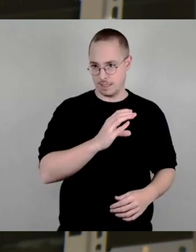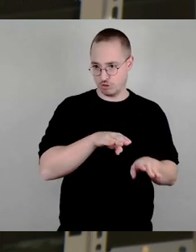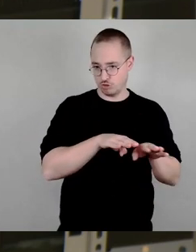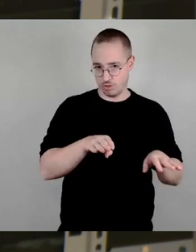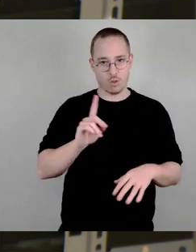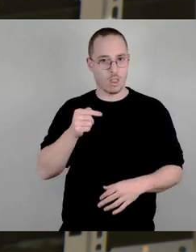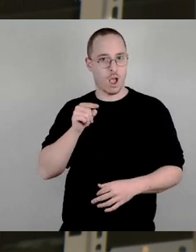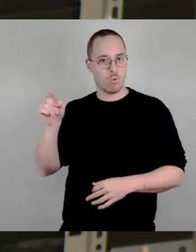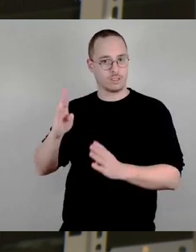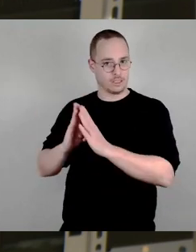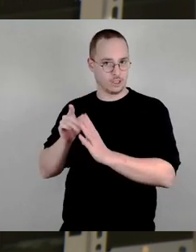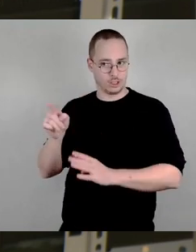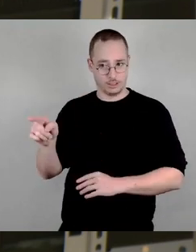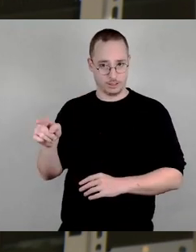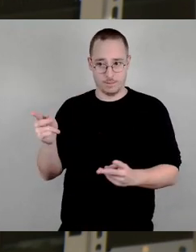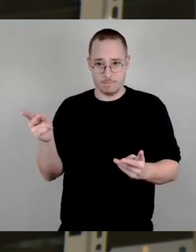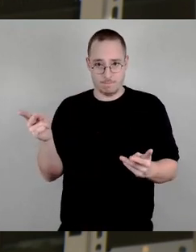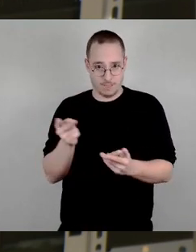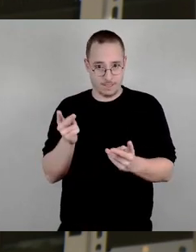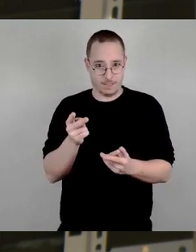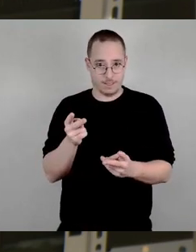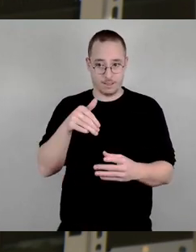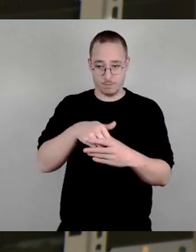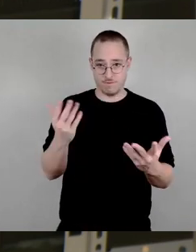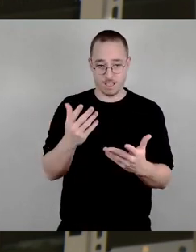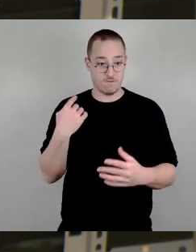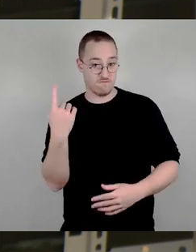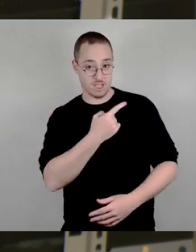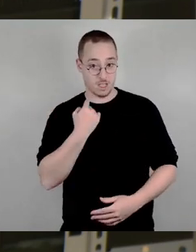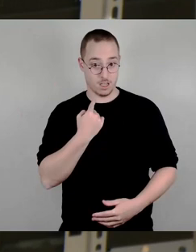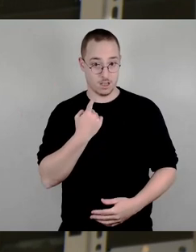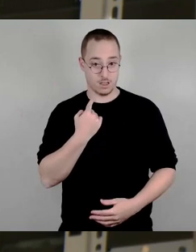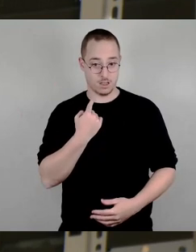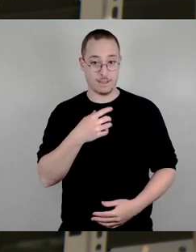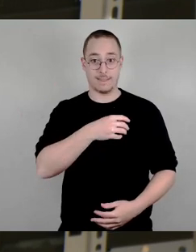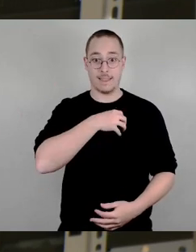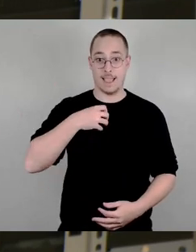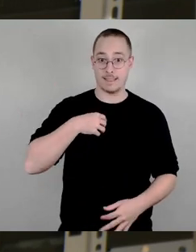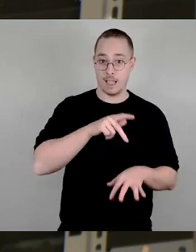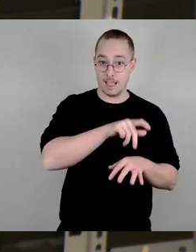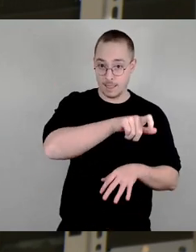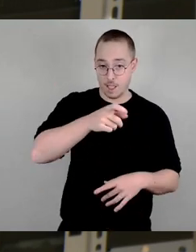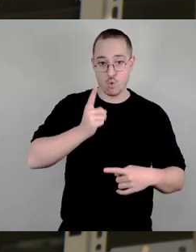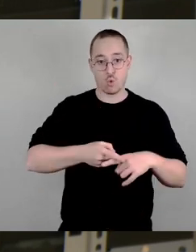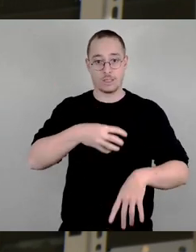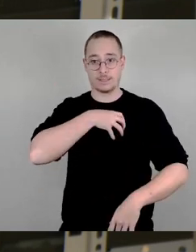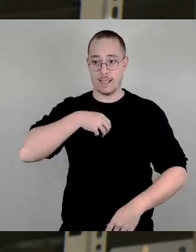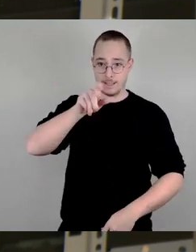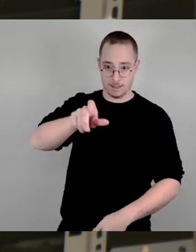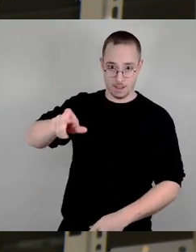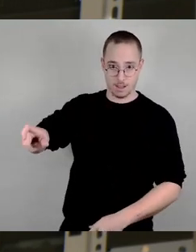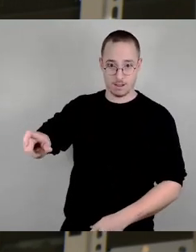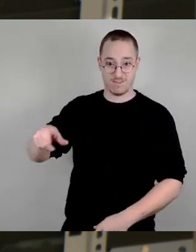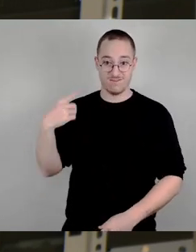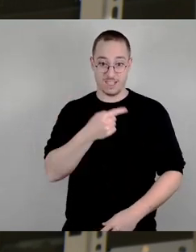so Frau Nicole, Dresdnerinnen und Dresdner, sind, unser Dresden ist tatsächlich